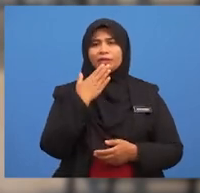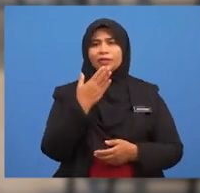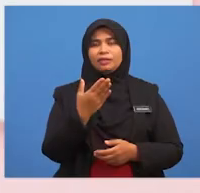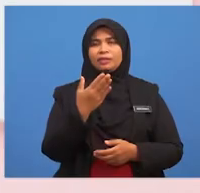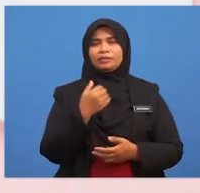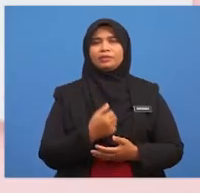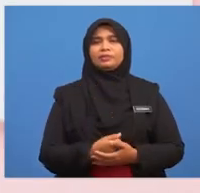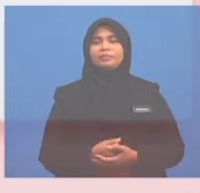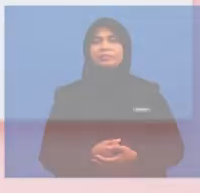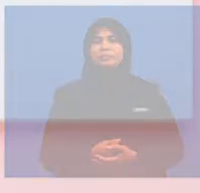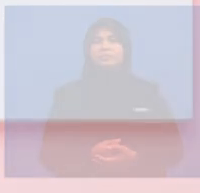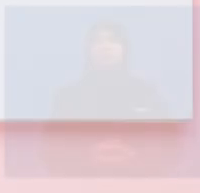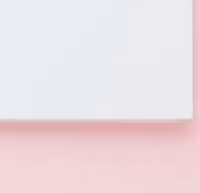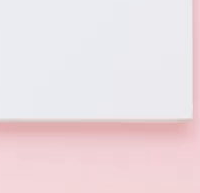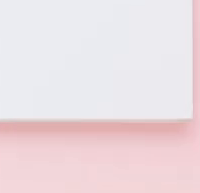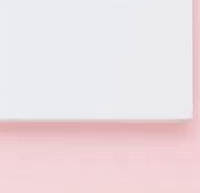kasih